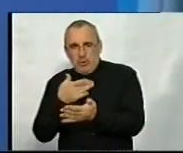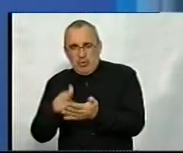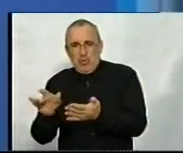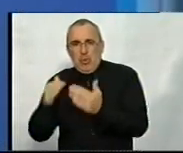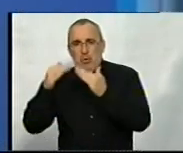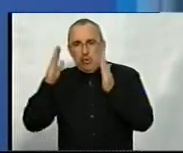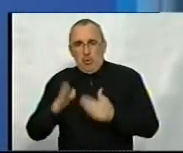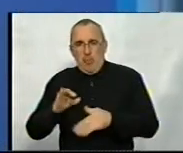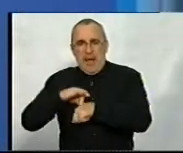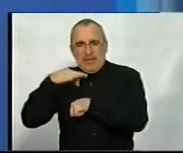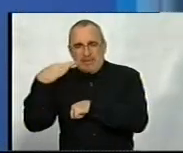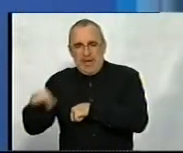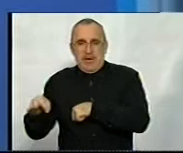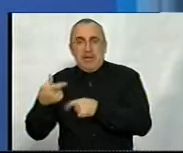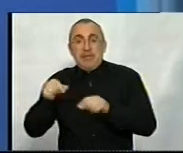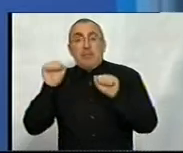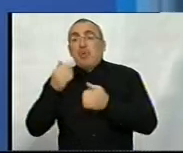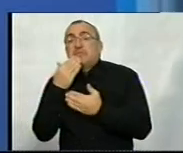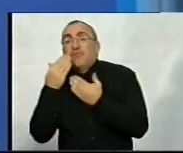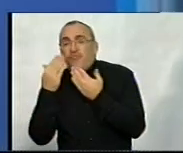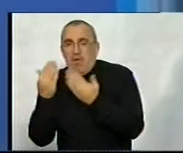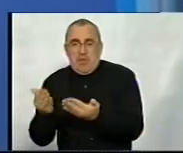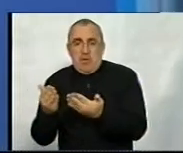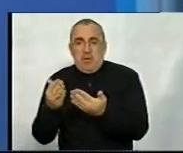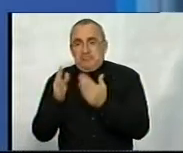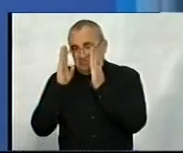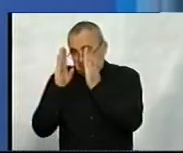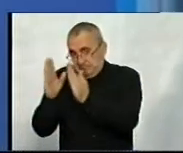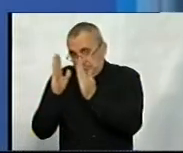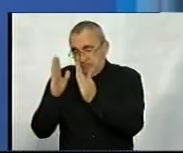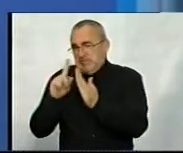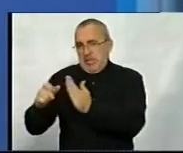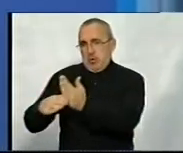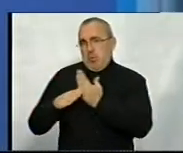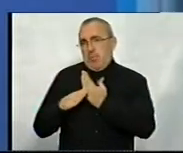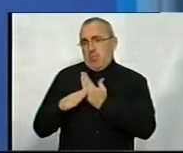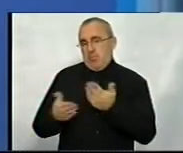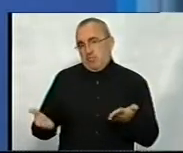домашньому насиллю, де можна звернутися конфеденційно за допомогою.